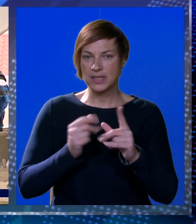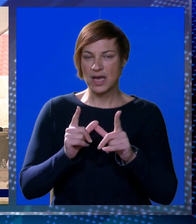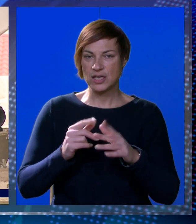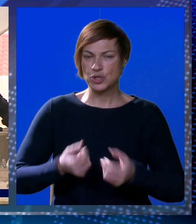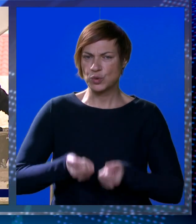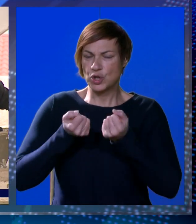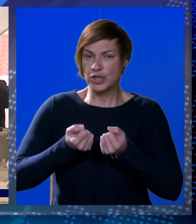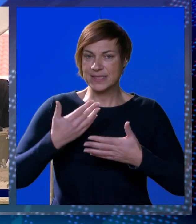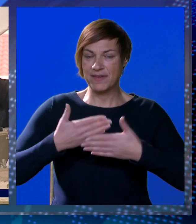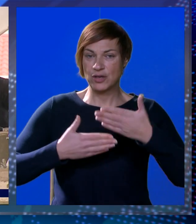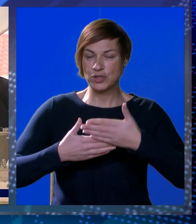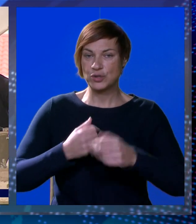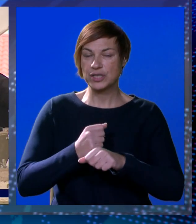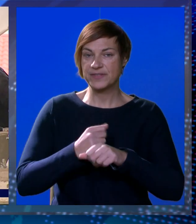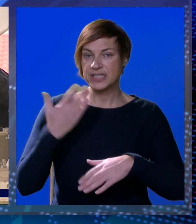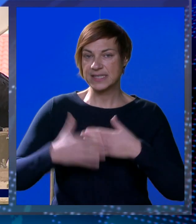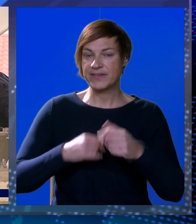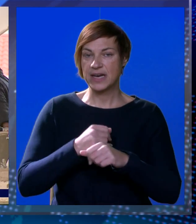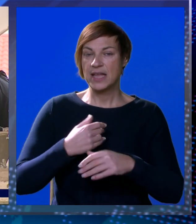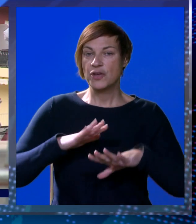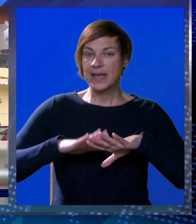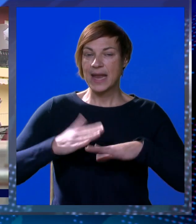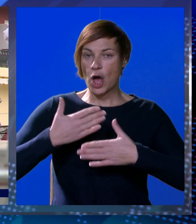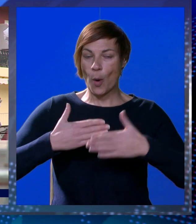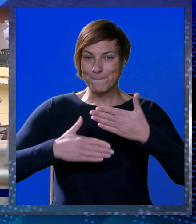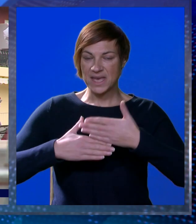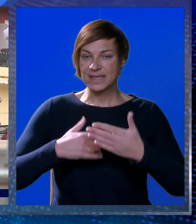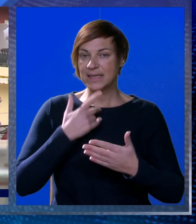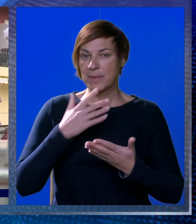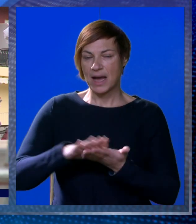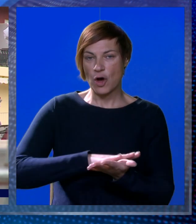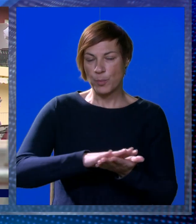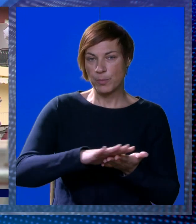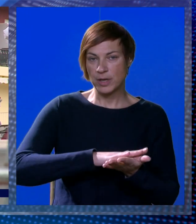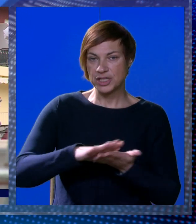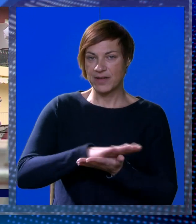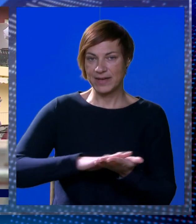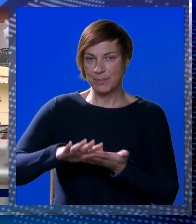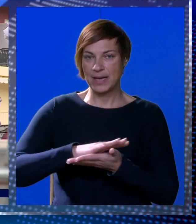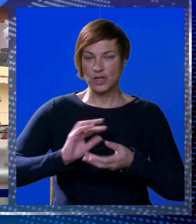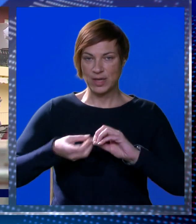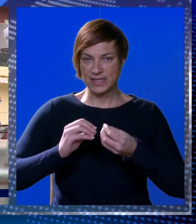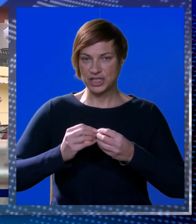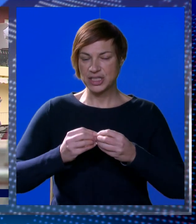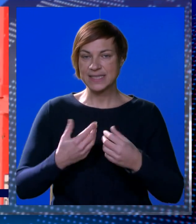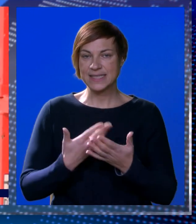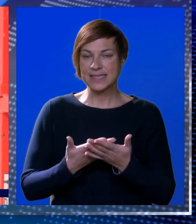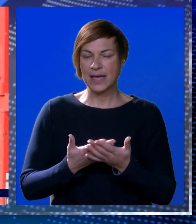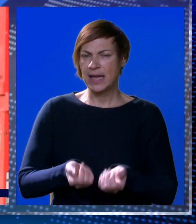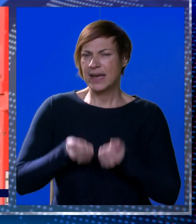nosive čelične konstrukcije izvode se i završni radovi na poslovnim objektima, kao i popločavanje platoa Tržnice.